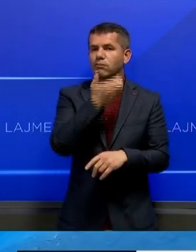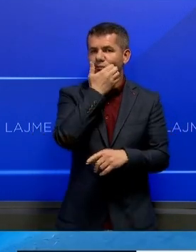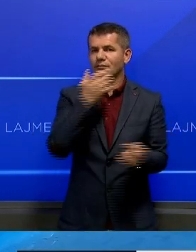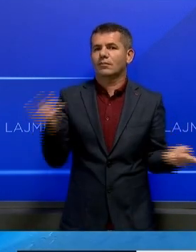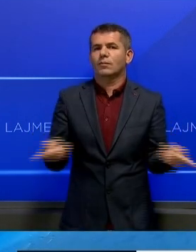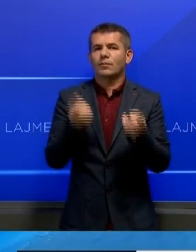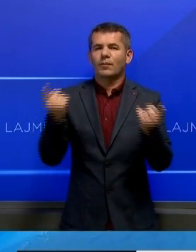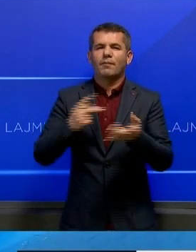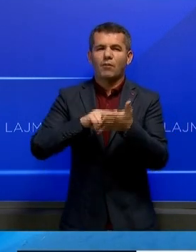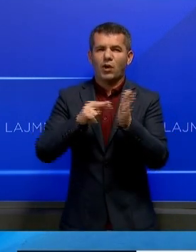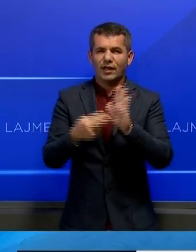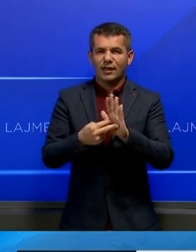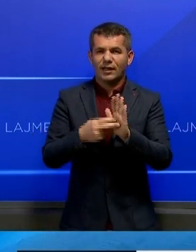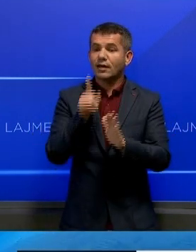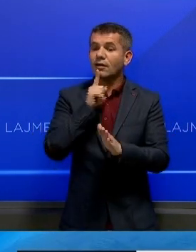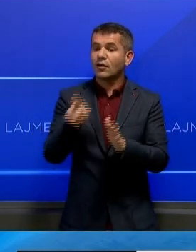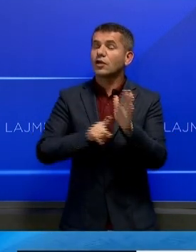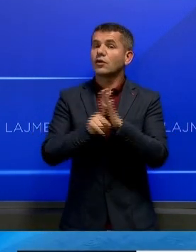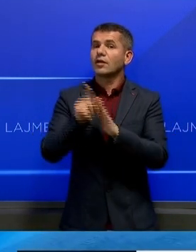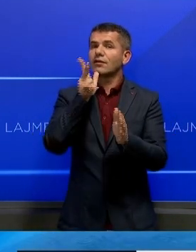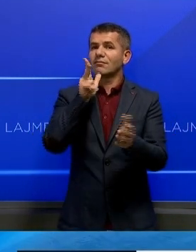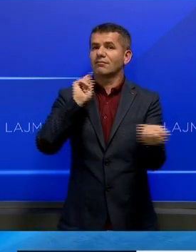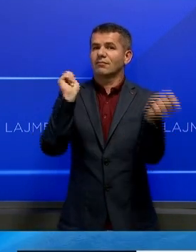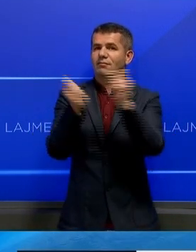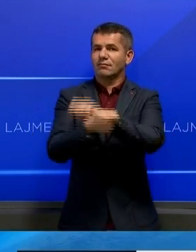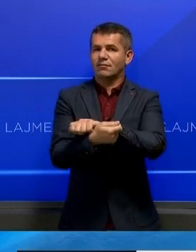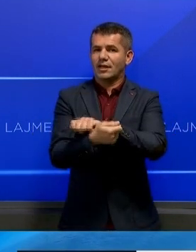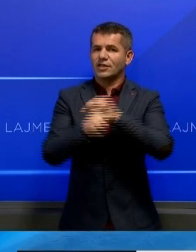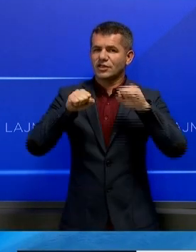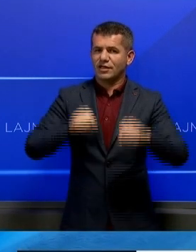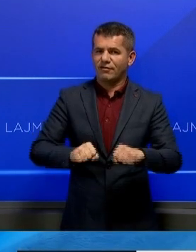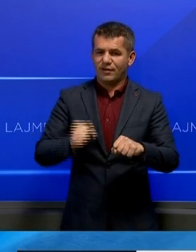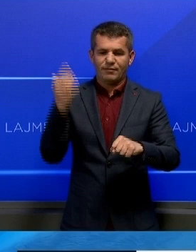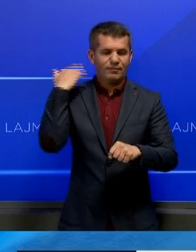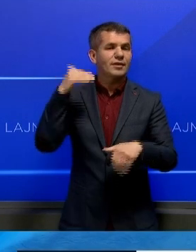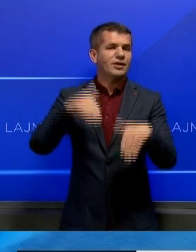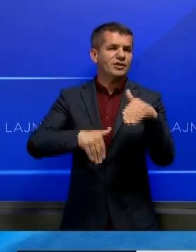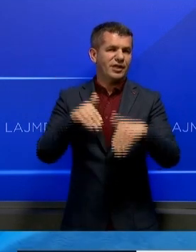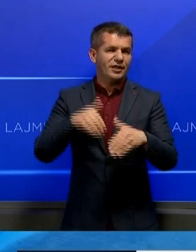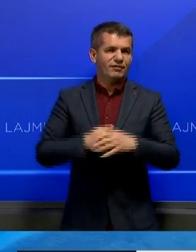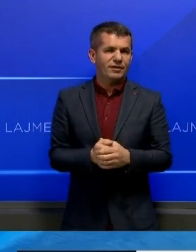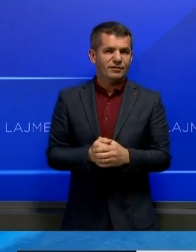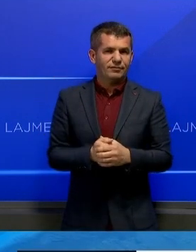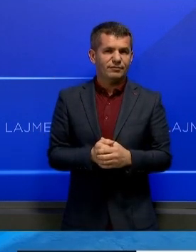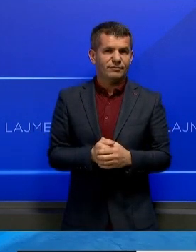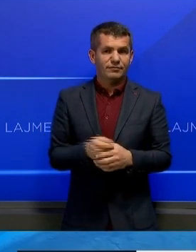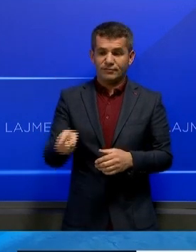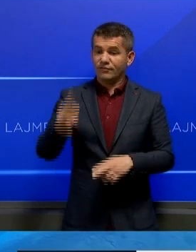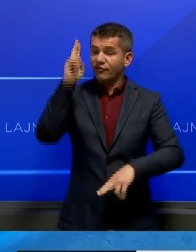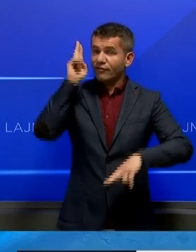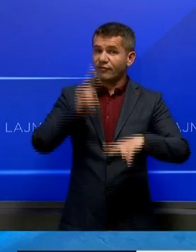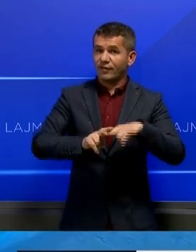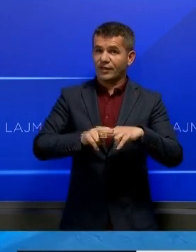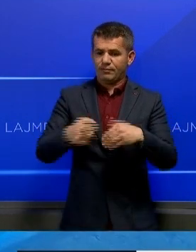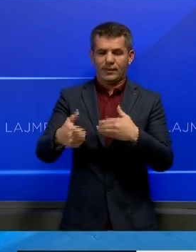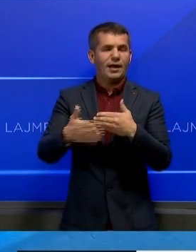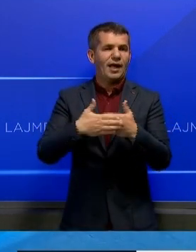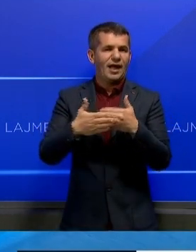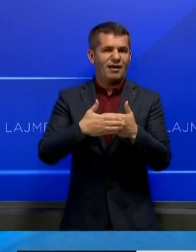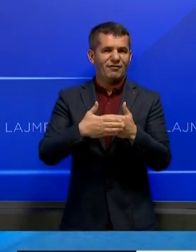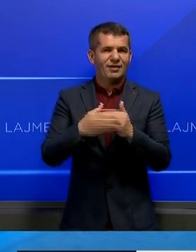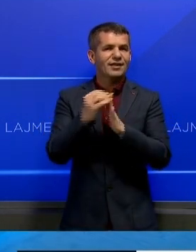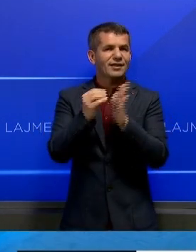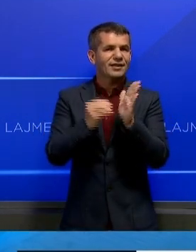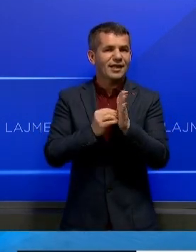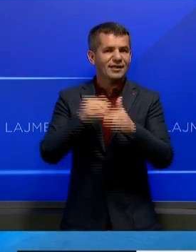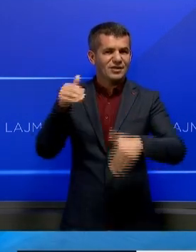politikisht si rezultati ndrimi të pushtetit në Kosovë pas zxedjeve të fundit. Gjithashtu marja akti vendimin në prakt të shpalje së